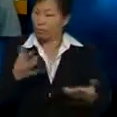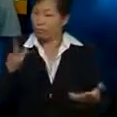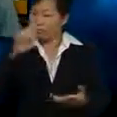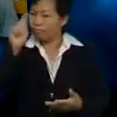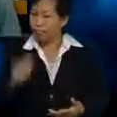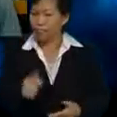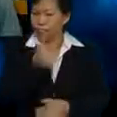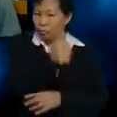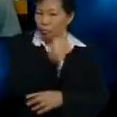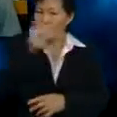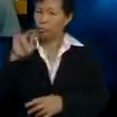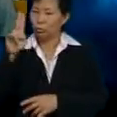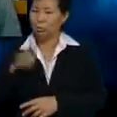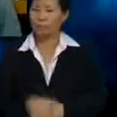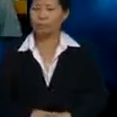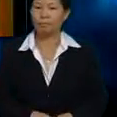Terpulang pada Julia